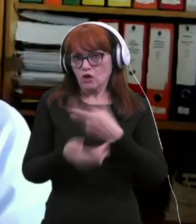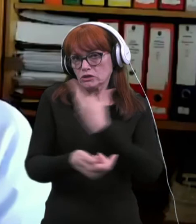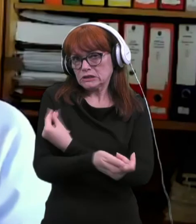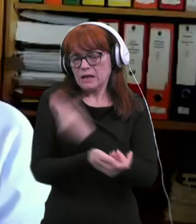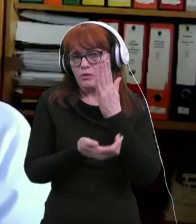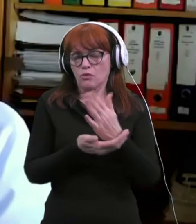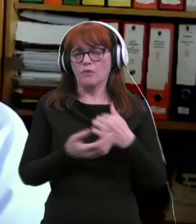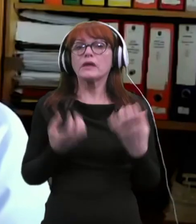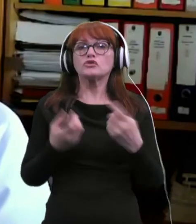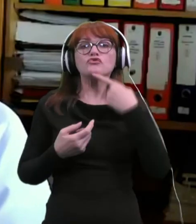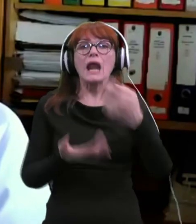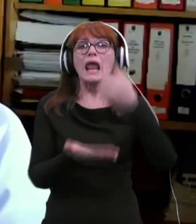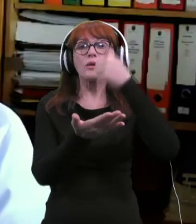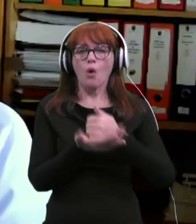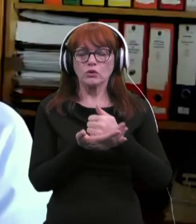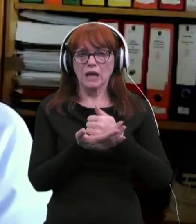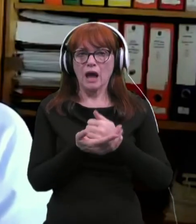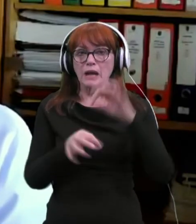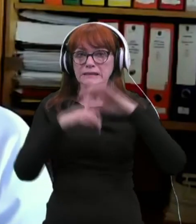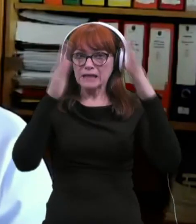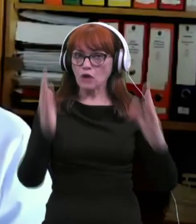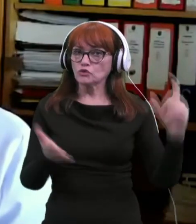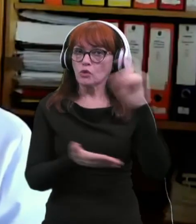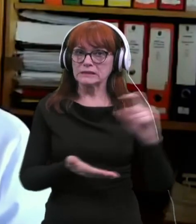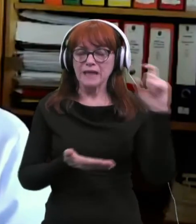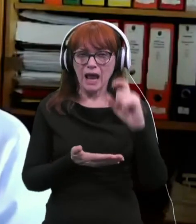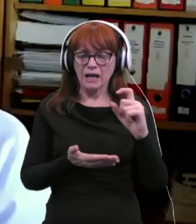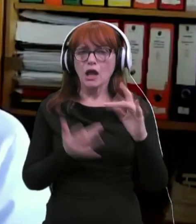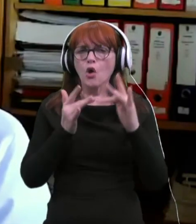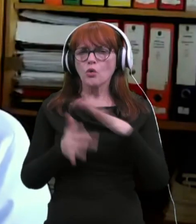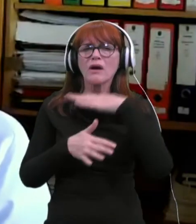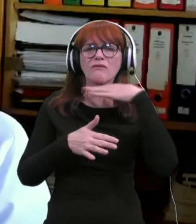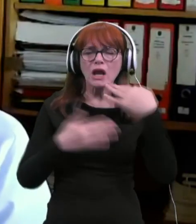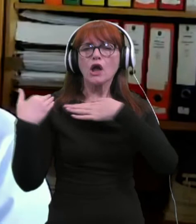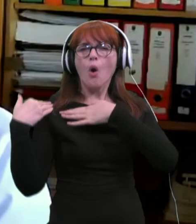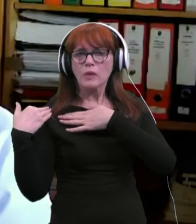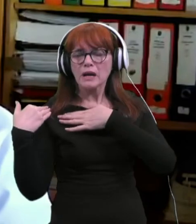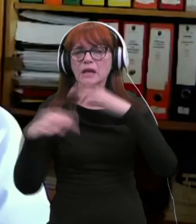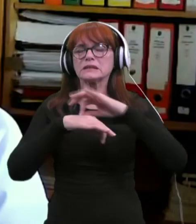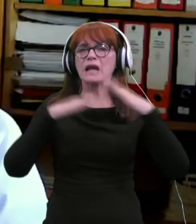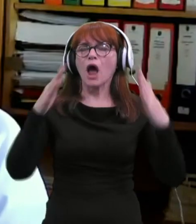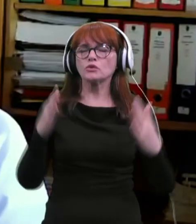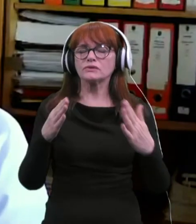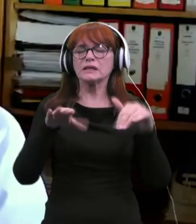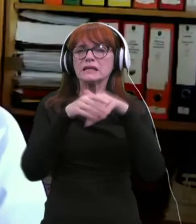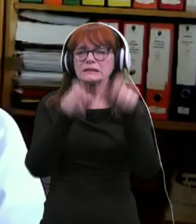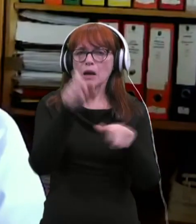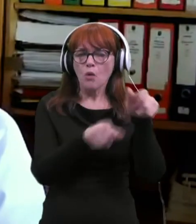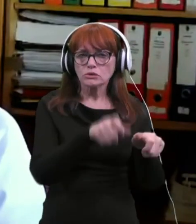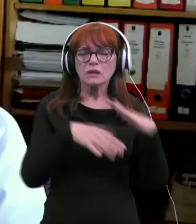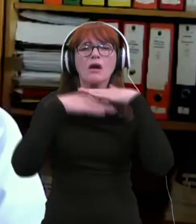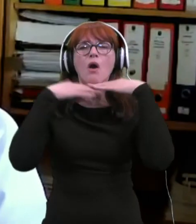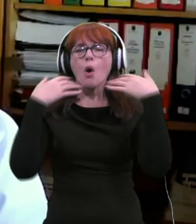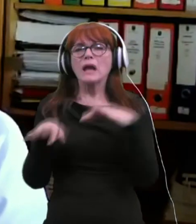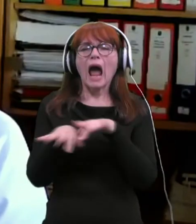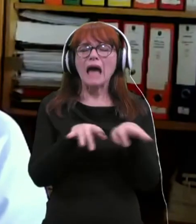Želela bi povdariti, da smo v zdravstvenemu domu celje kljub veliki obremenjenosti zdravstvenega kadra in obilici